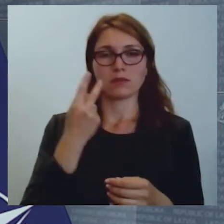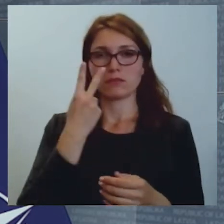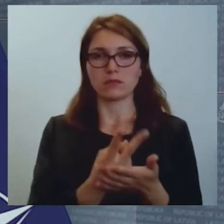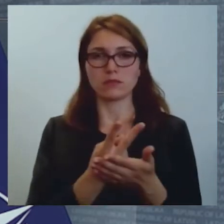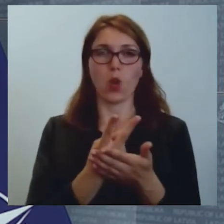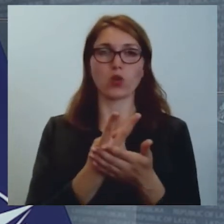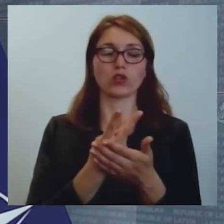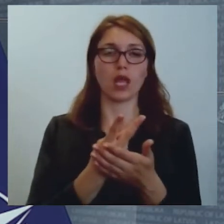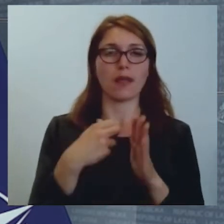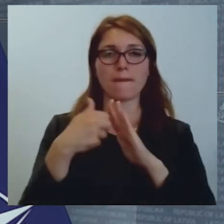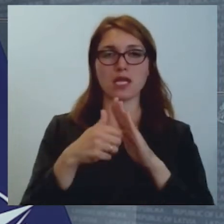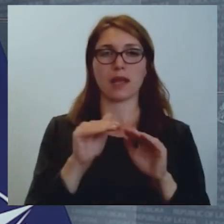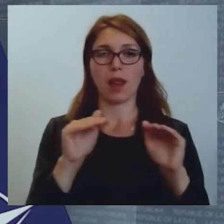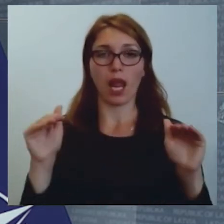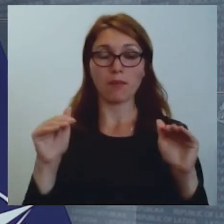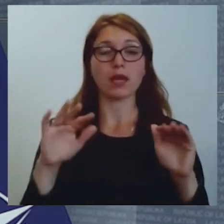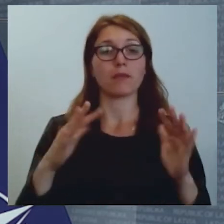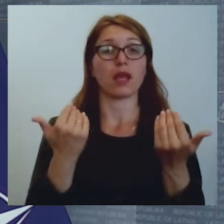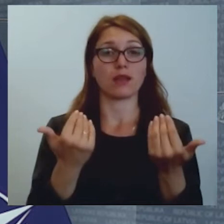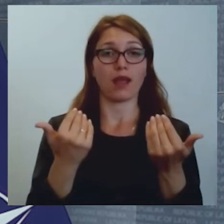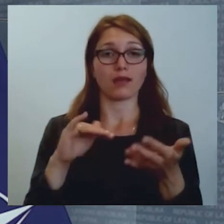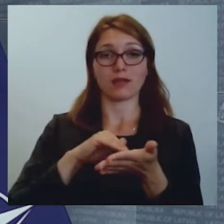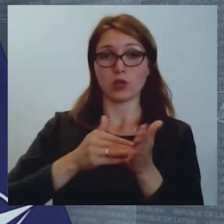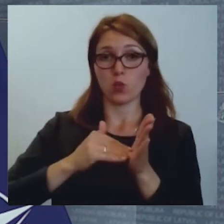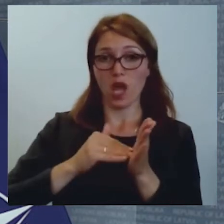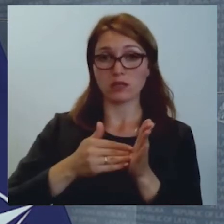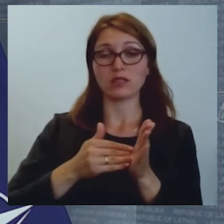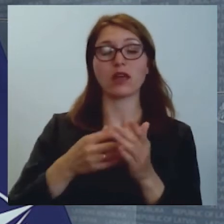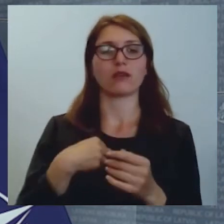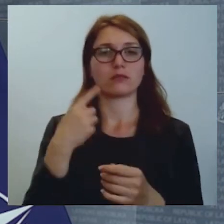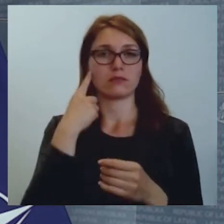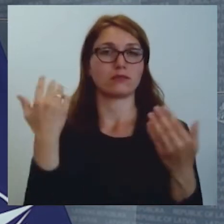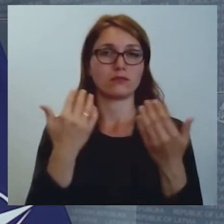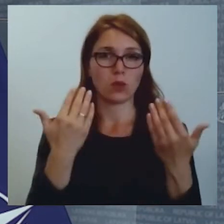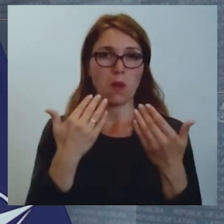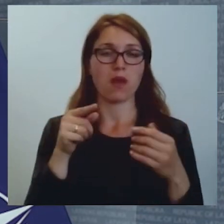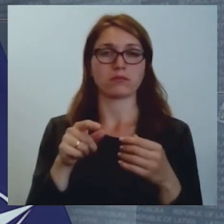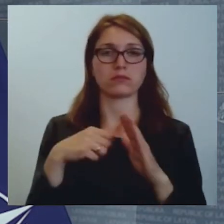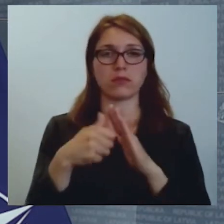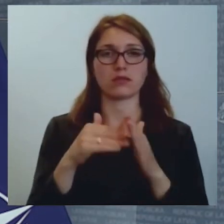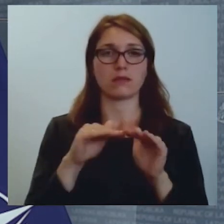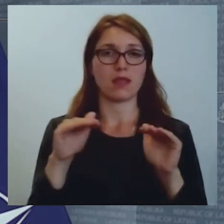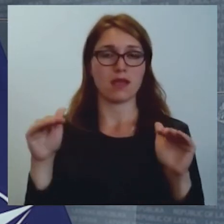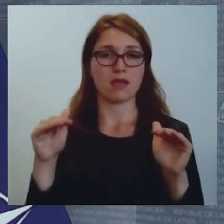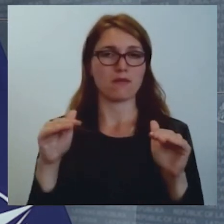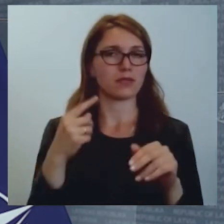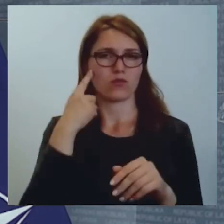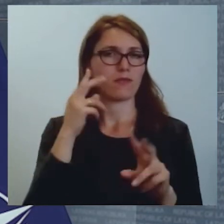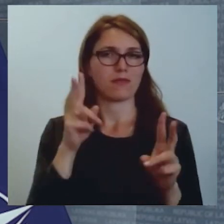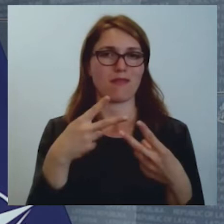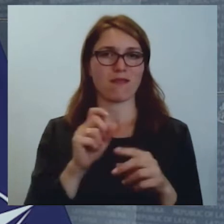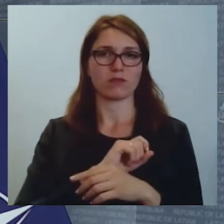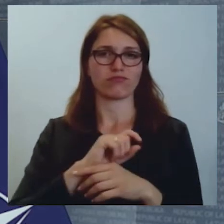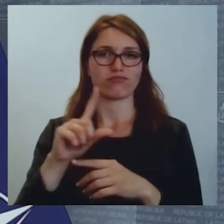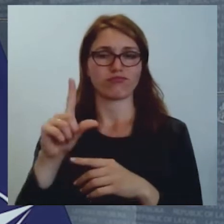bezdarbu līmeni, tad patreizējā situācijā es domāju, ka šis bezdarbu līmenis viņam nevajadzētu pieaugt